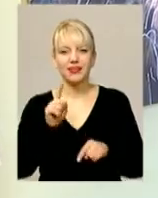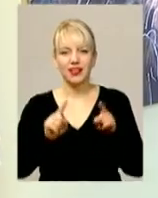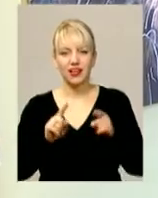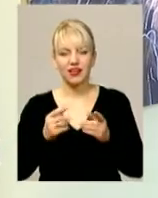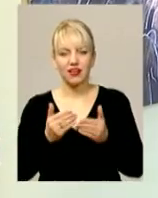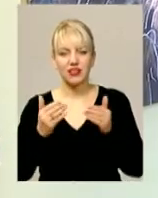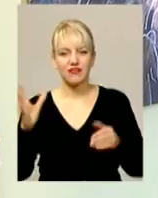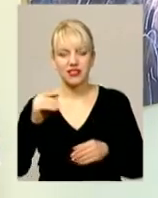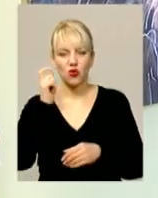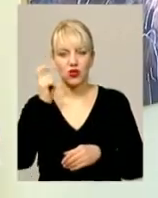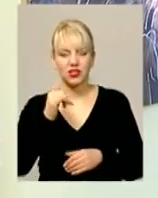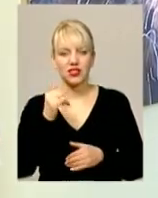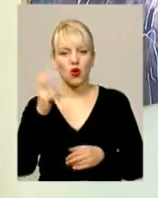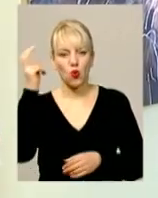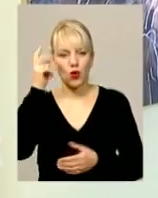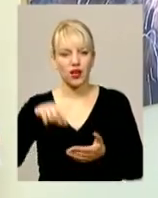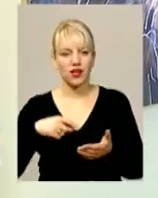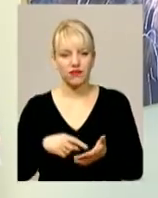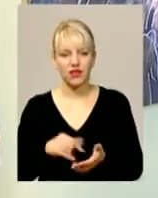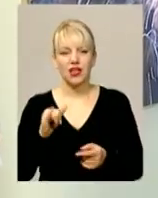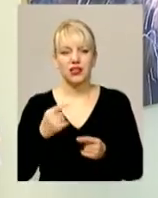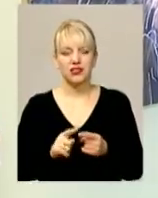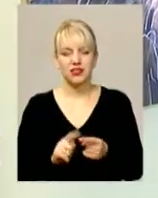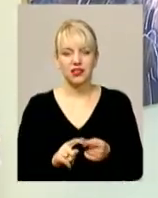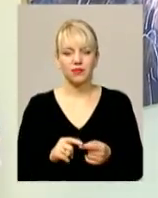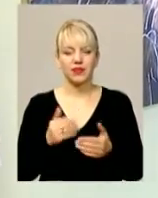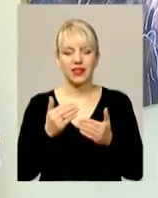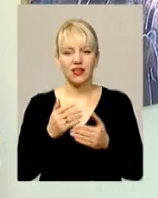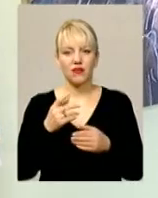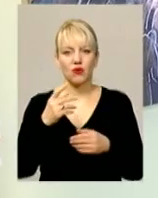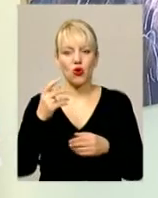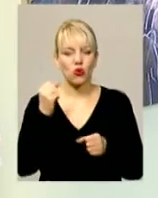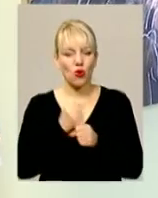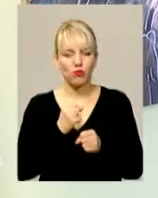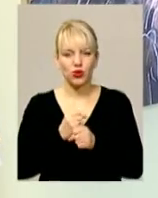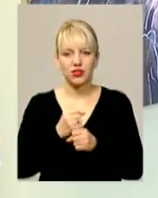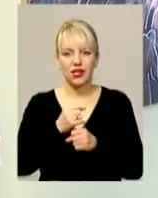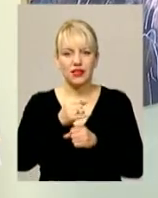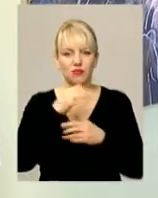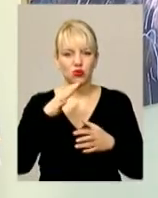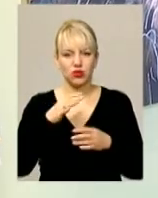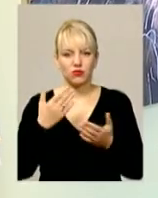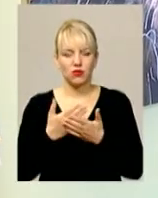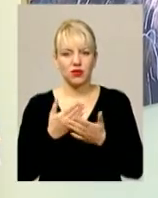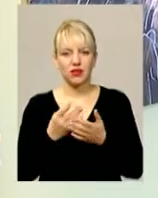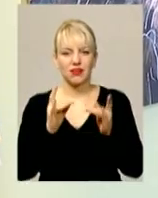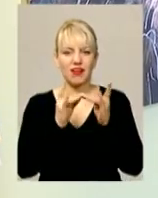всеукраїнських в Києві. Вони складні, ці роботи. Це не ті, які можна повішати в офісі або над ліжком,